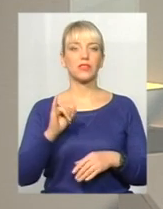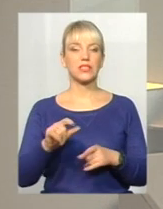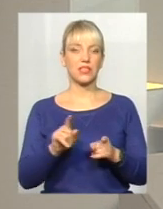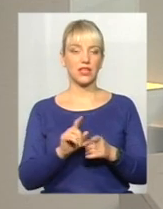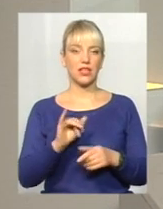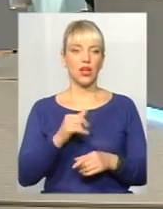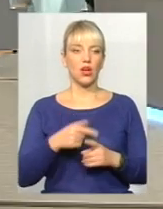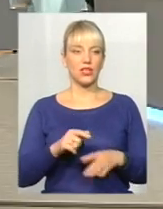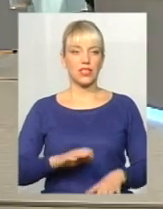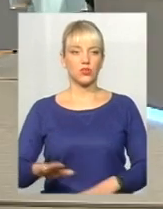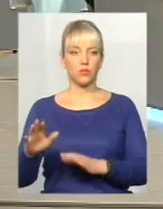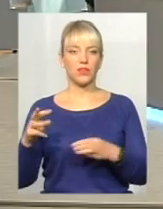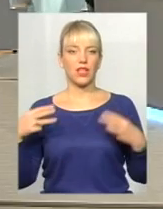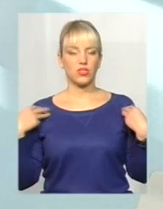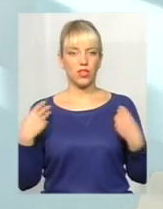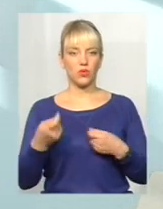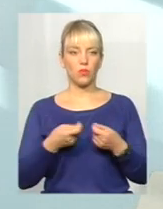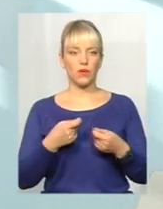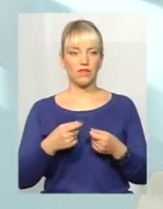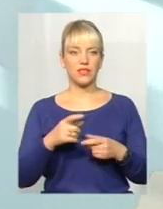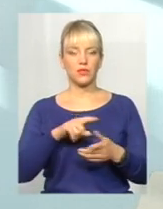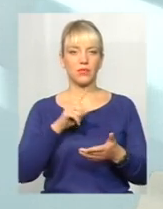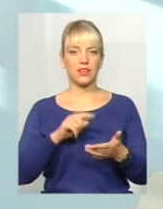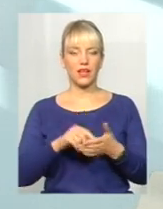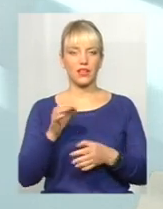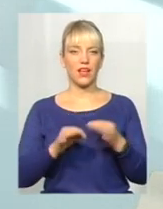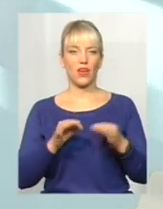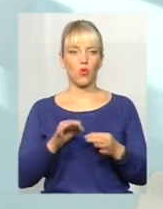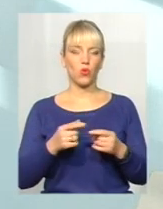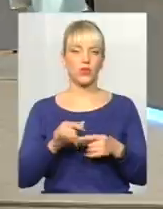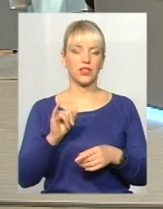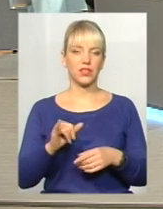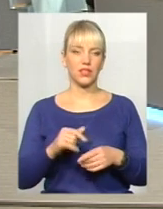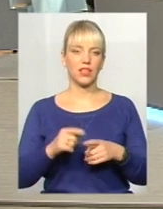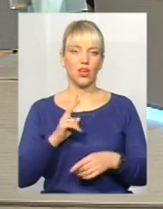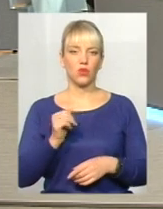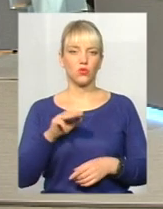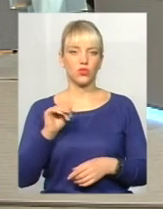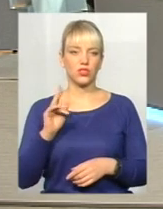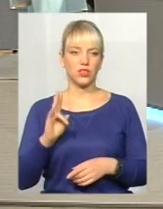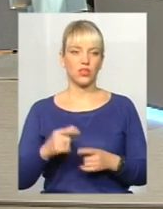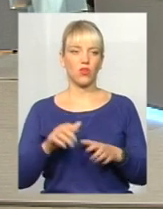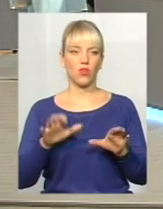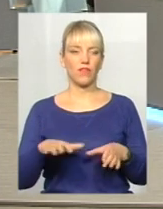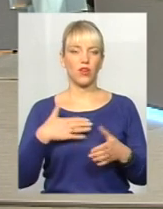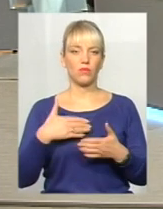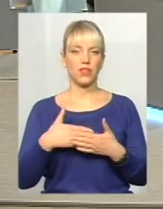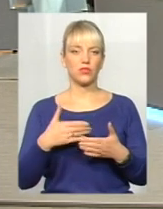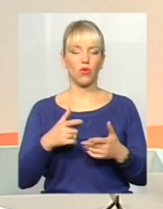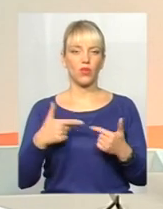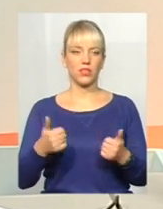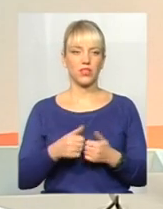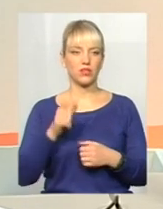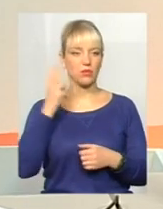Інни Куцькій, заступника начальника управління з питань екології та контролю за благоустрою міста, та Степан Кушніров, голова громадської організації Хмельницького